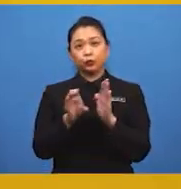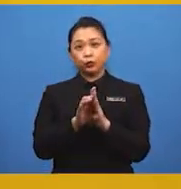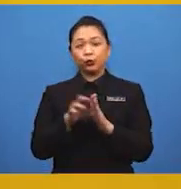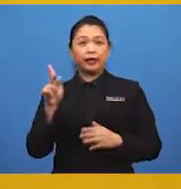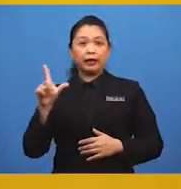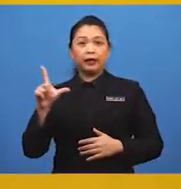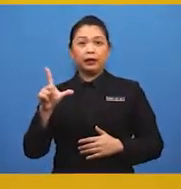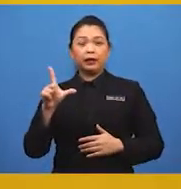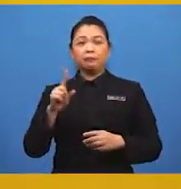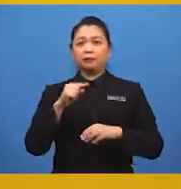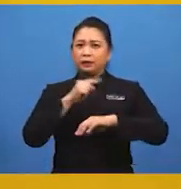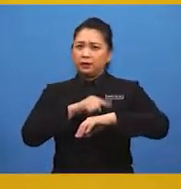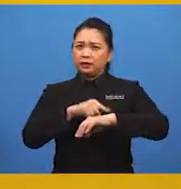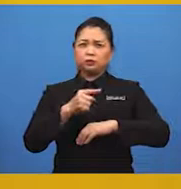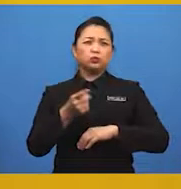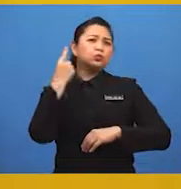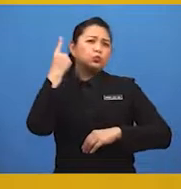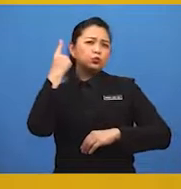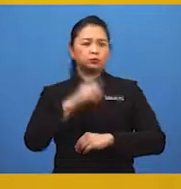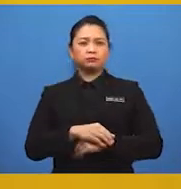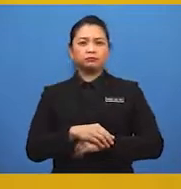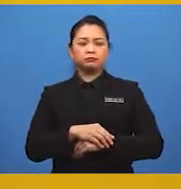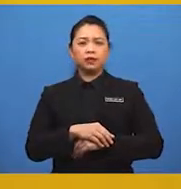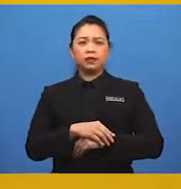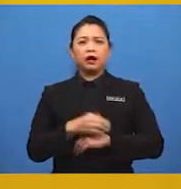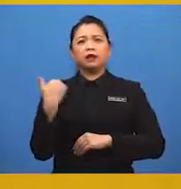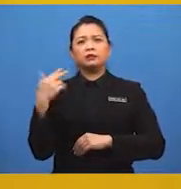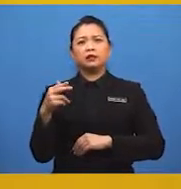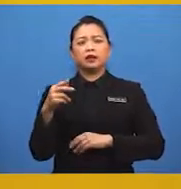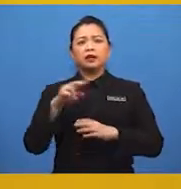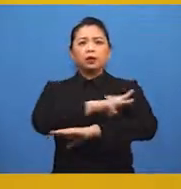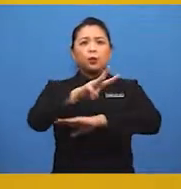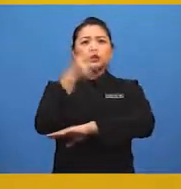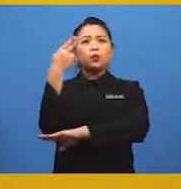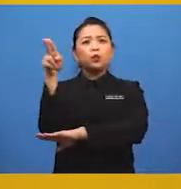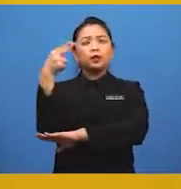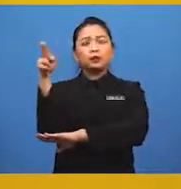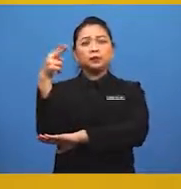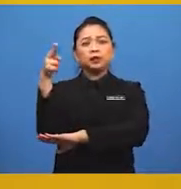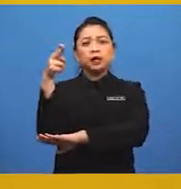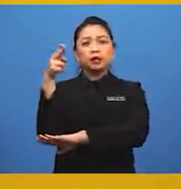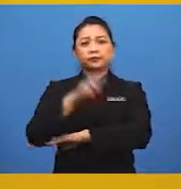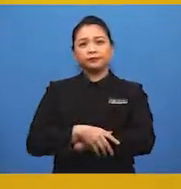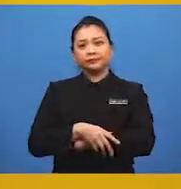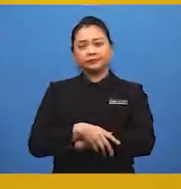Kuala Lumpur pada suatu ketika dahulu berupakan kawasan hutan belantara.